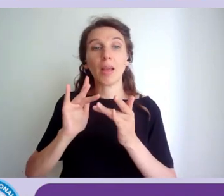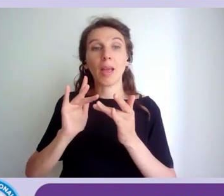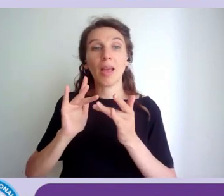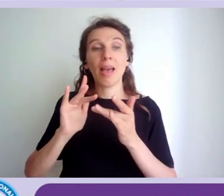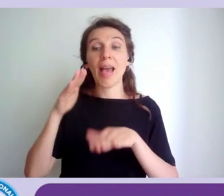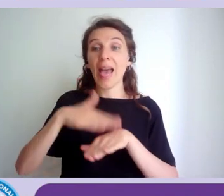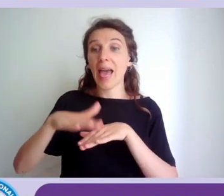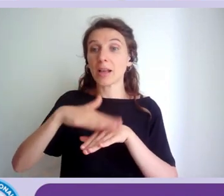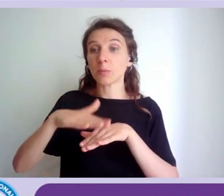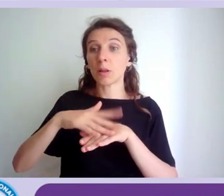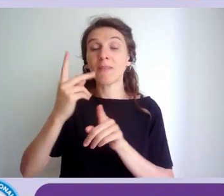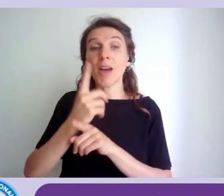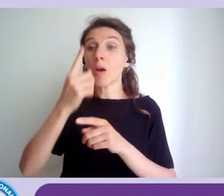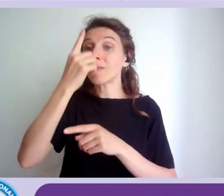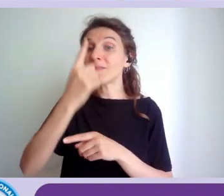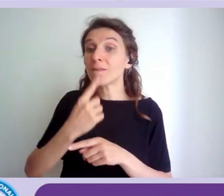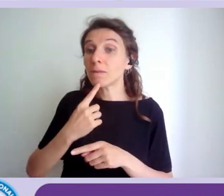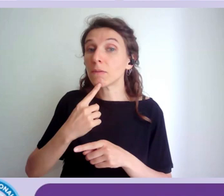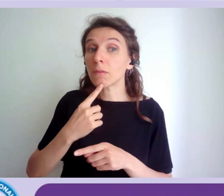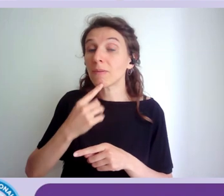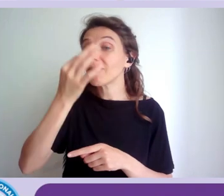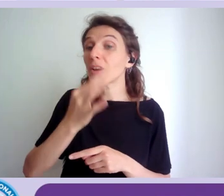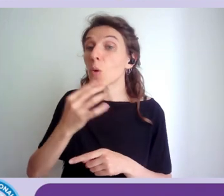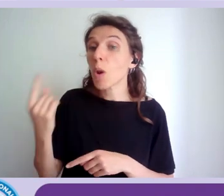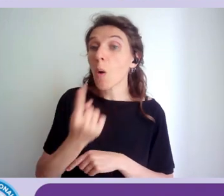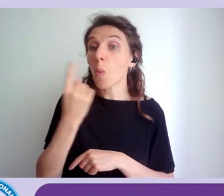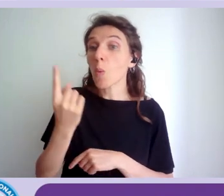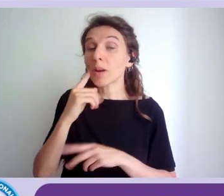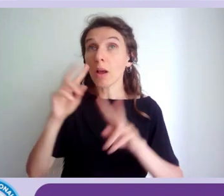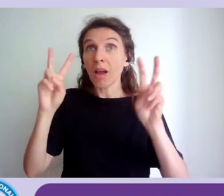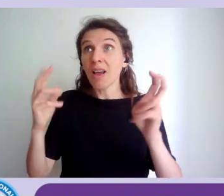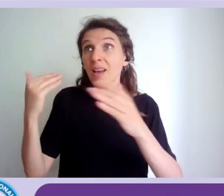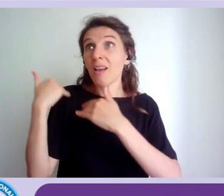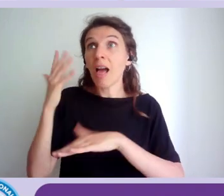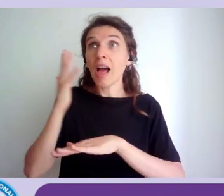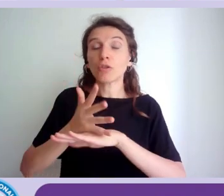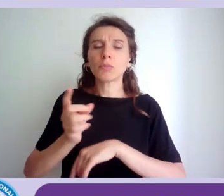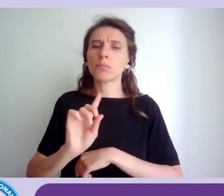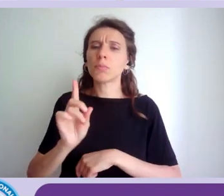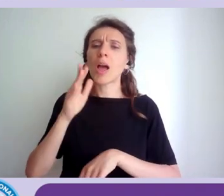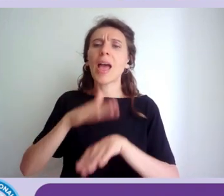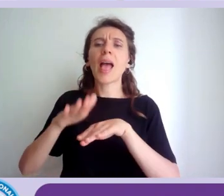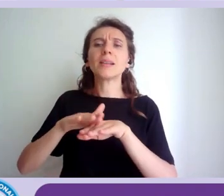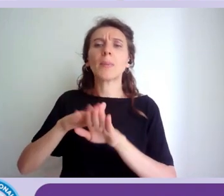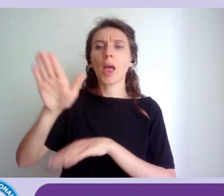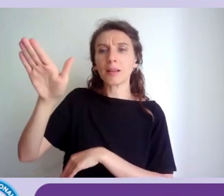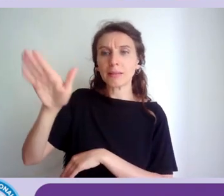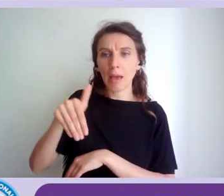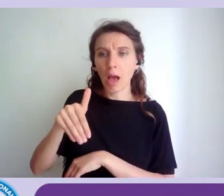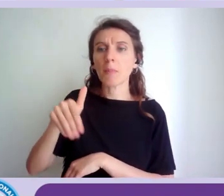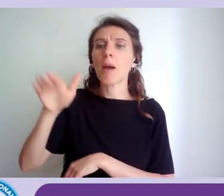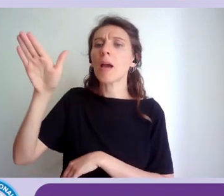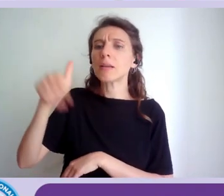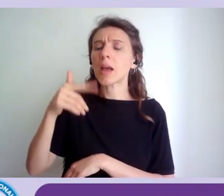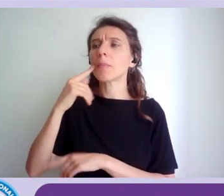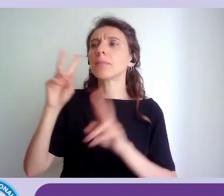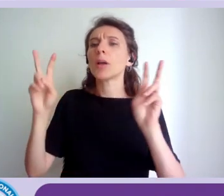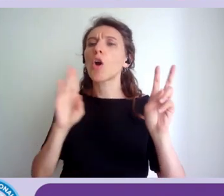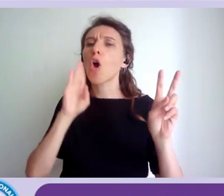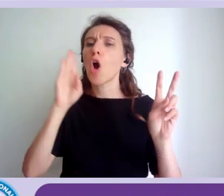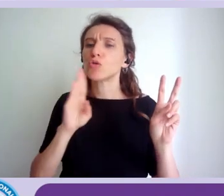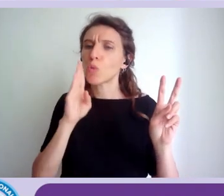è l'unica figura che deve occuparsi accessibilità è l'esperto che viene chiamato in molti casi in ambito consulenziale